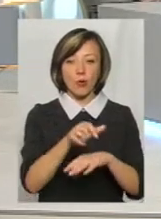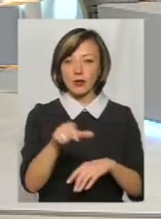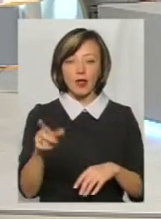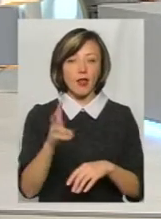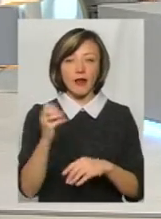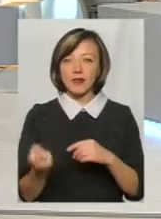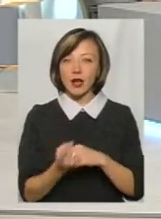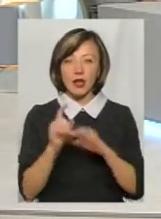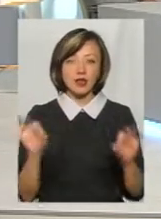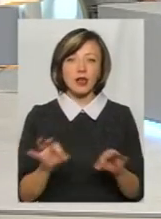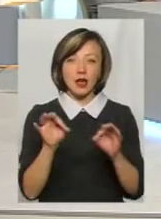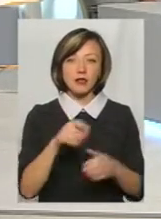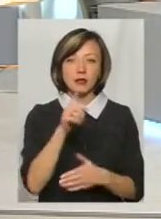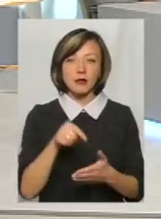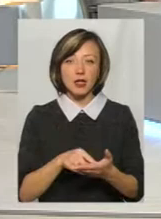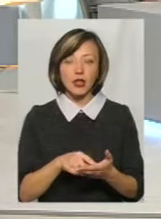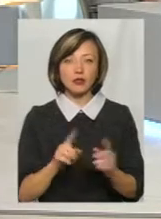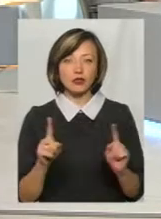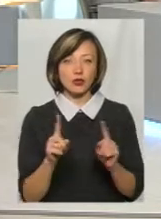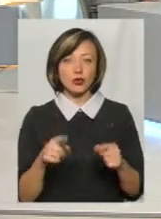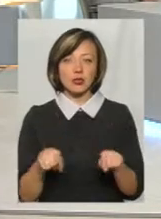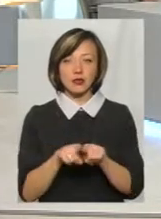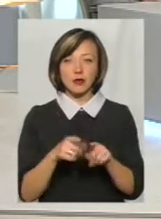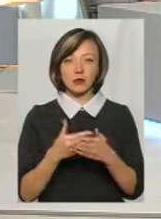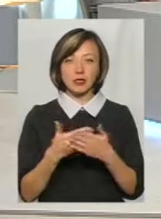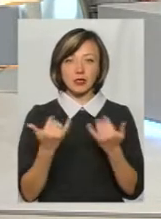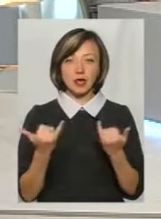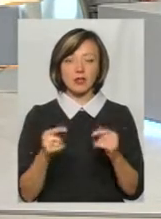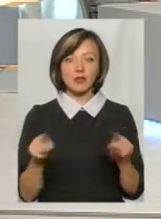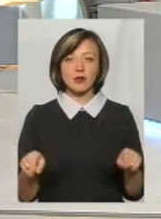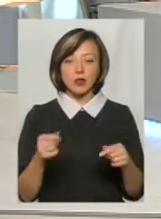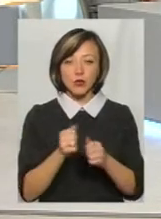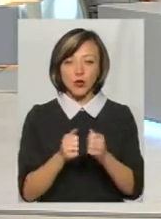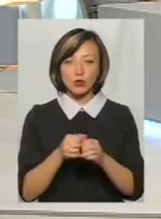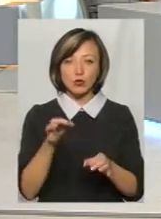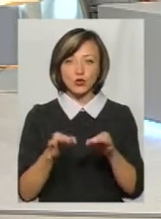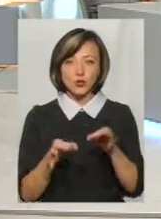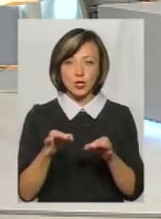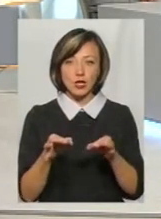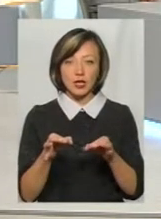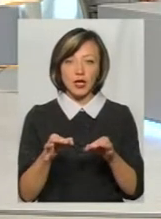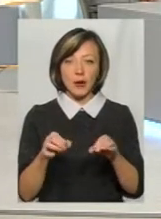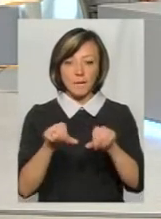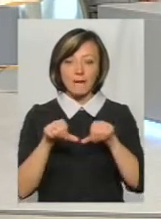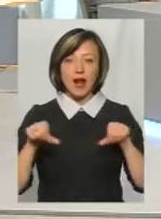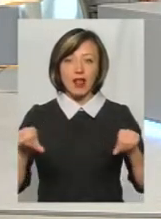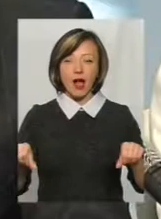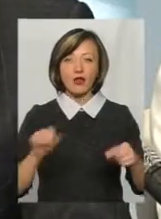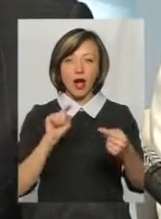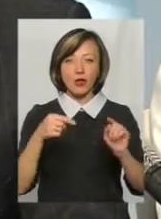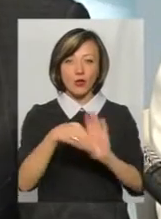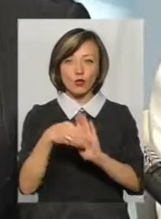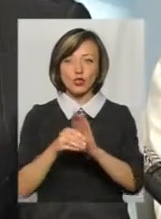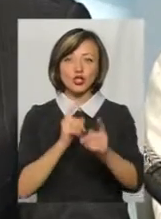виникає ніяких запитань, що так само, якщо зараз створити при кожному суді палату антикорупційну, нічого не